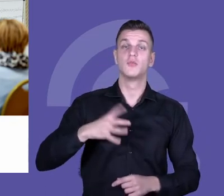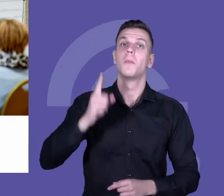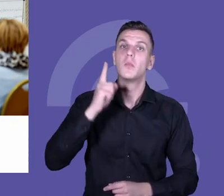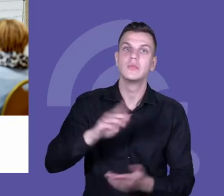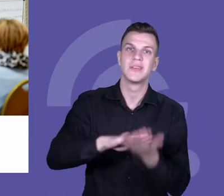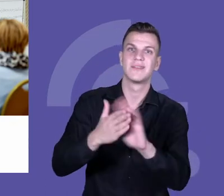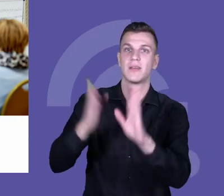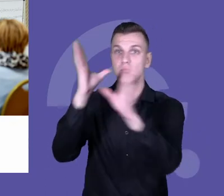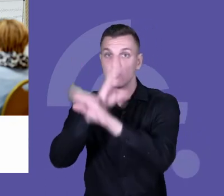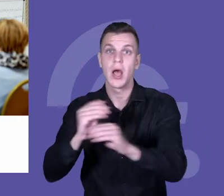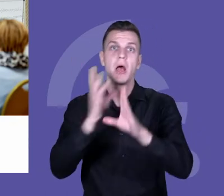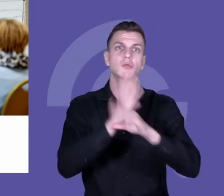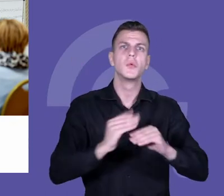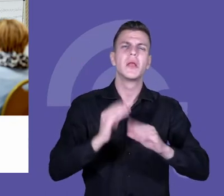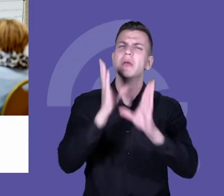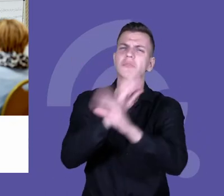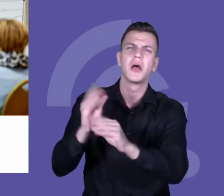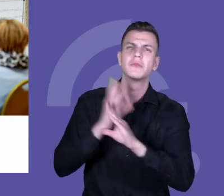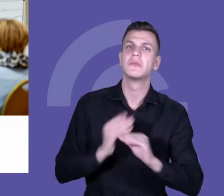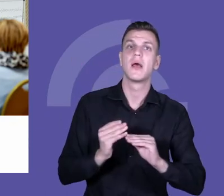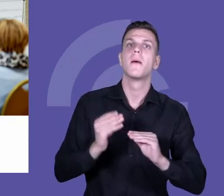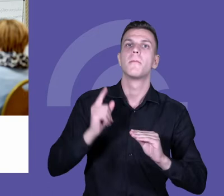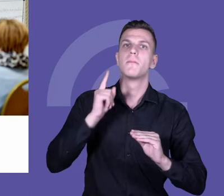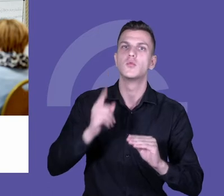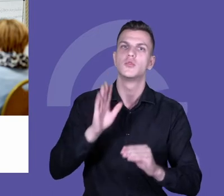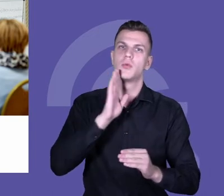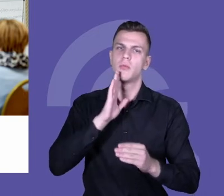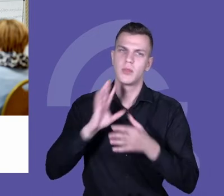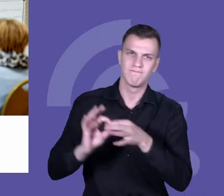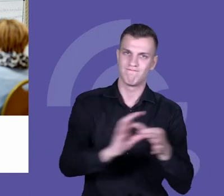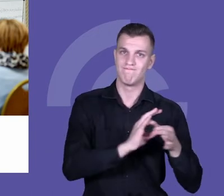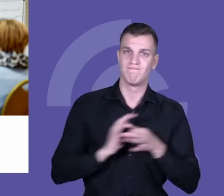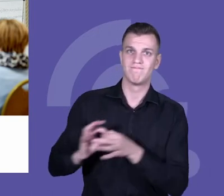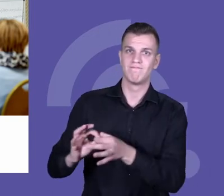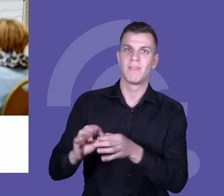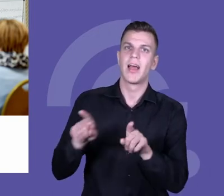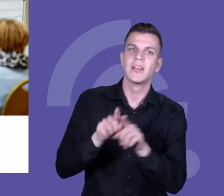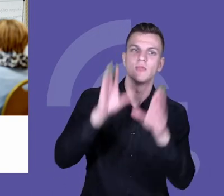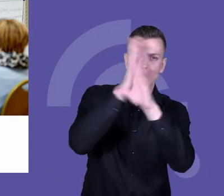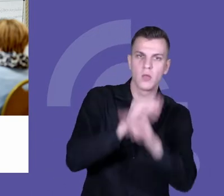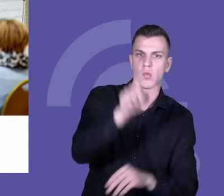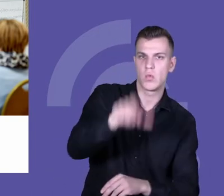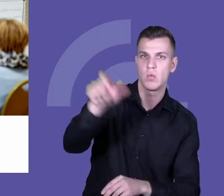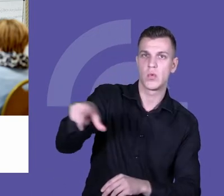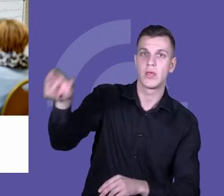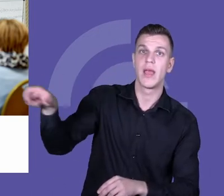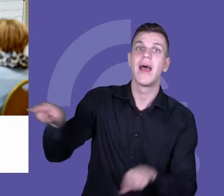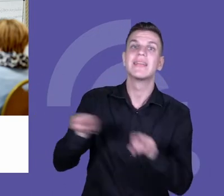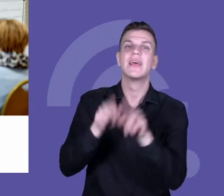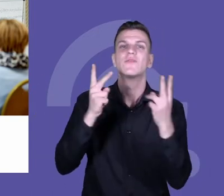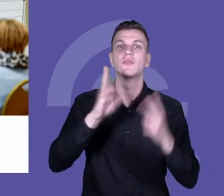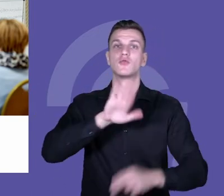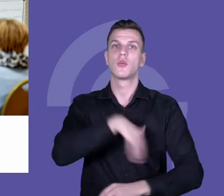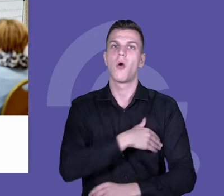oparte na wspólnocie i podmiotowości. Ważne jest też to, żeby szkoła podejmowała refleksję